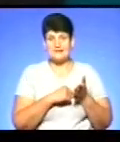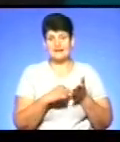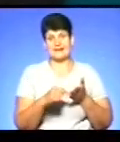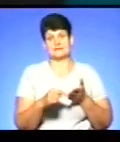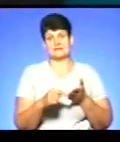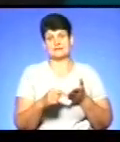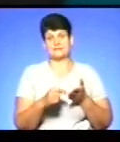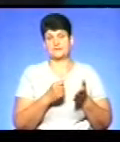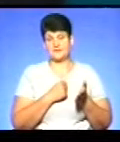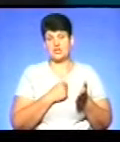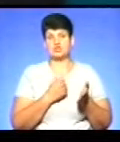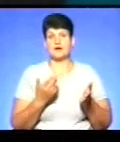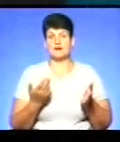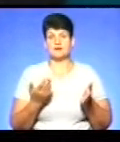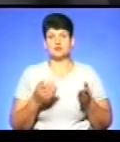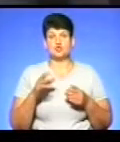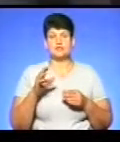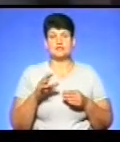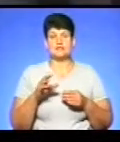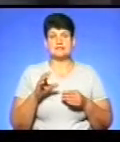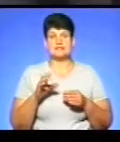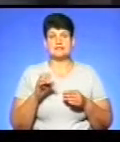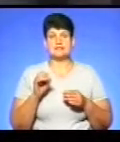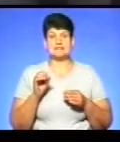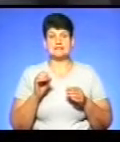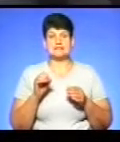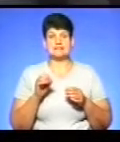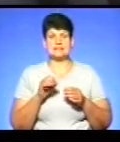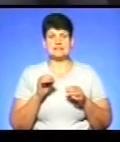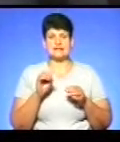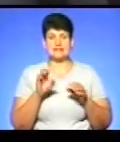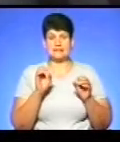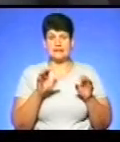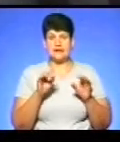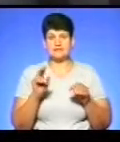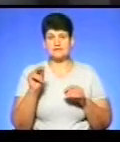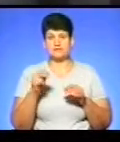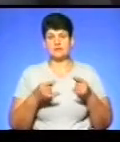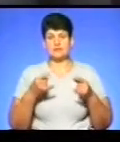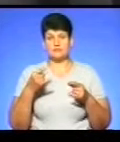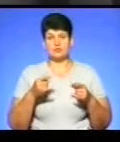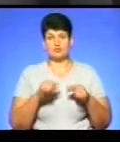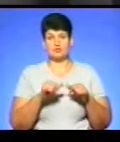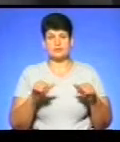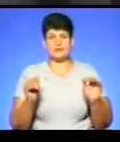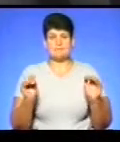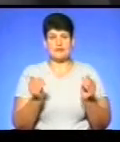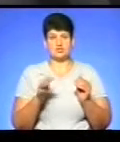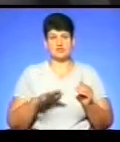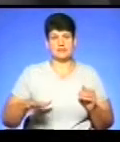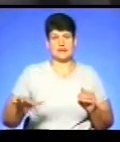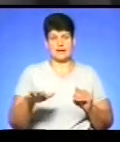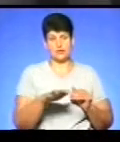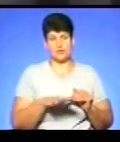жаль, що сигнали цифрового телебачення все-таки поширюються на дещо менші території, ніж аналоги